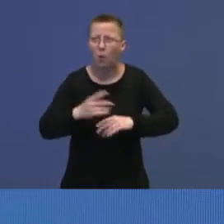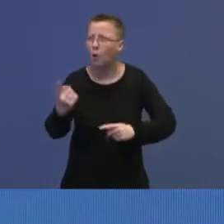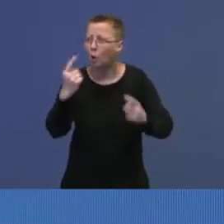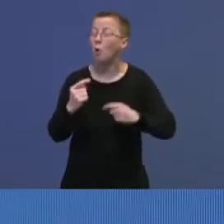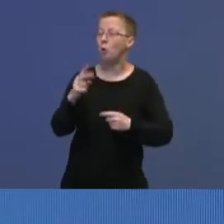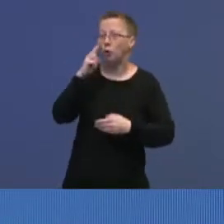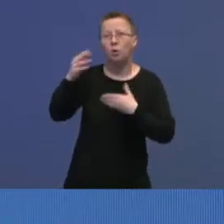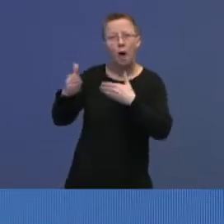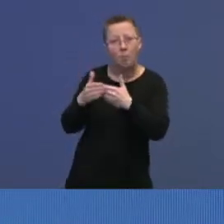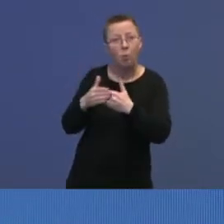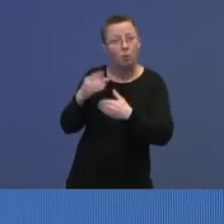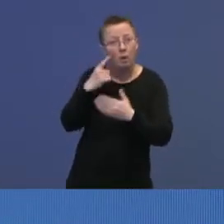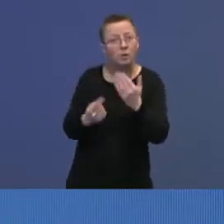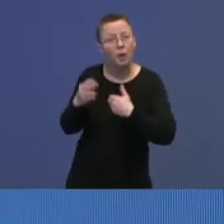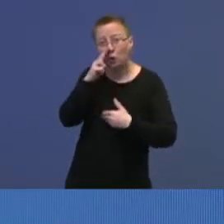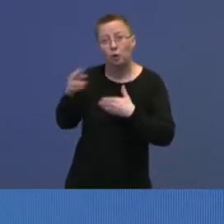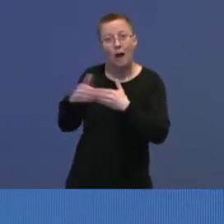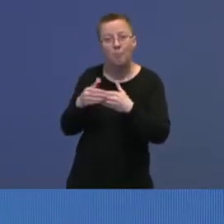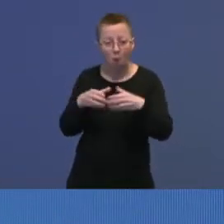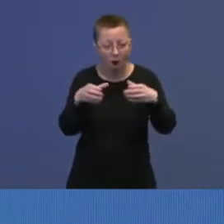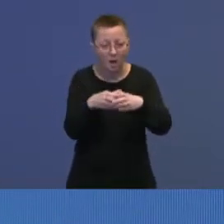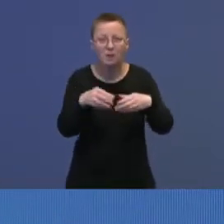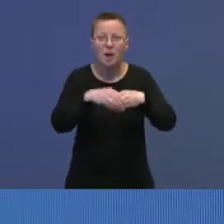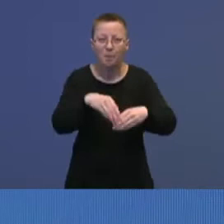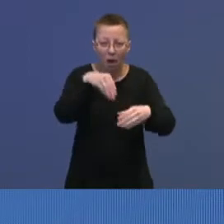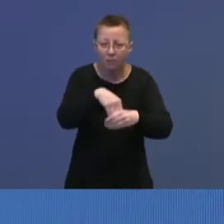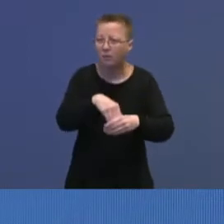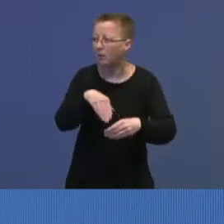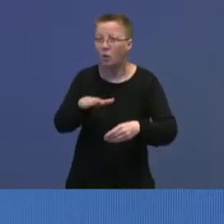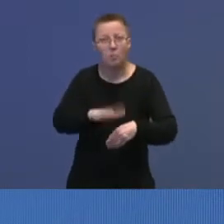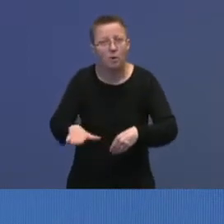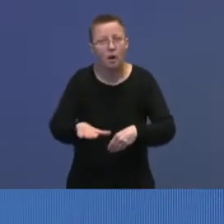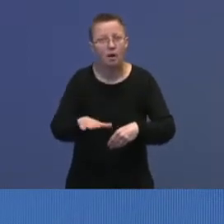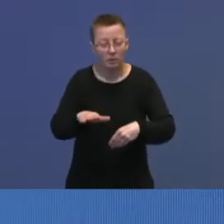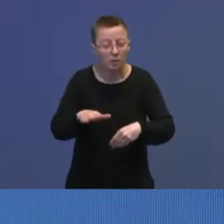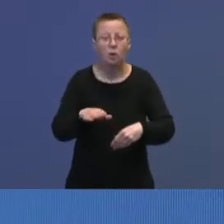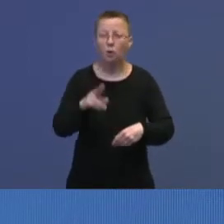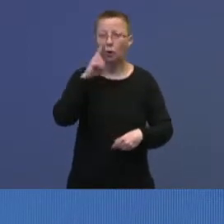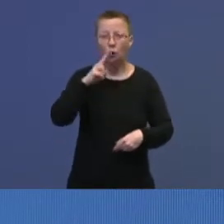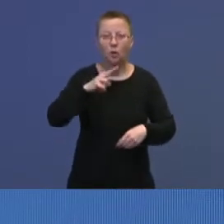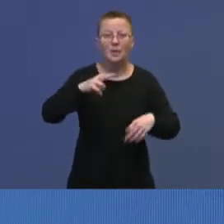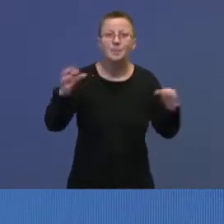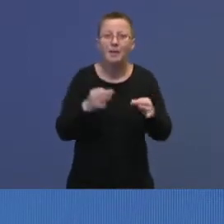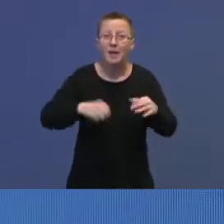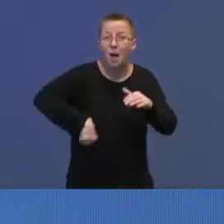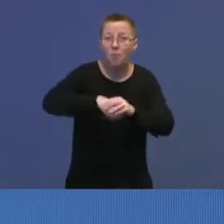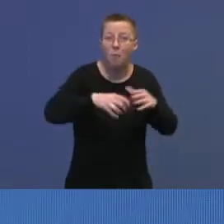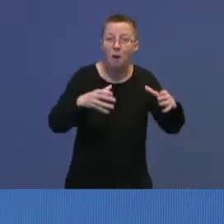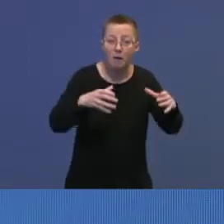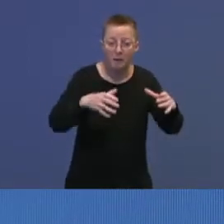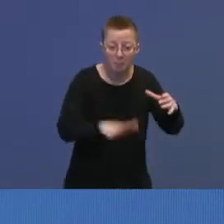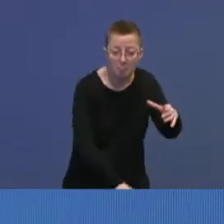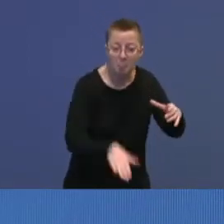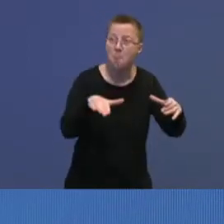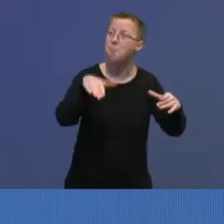en ny nabo, kan få det, en ny klassekammerat for ungene våre, en ny spiller på fotballaget. Det kan være lilleputt,